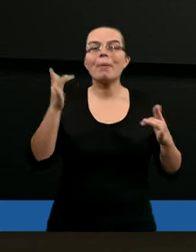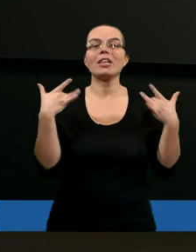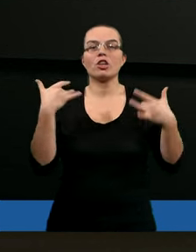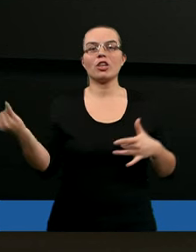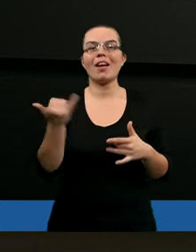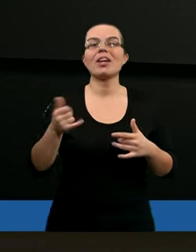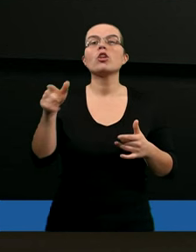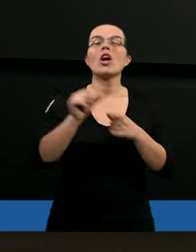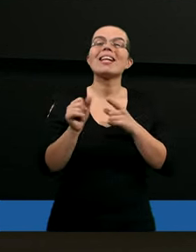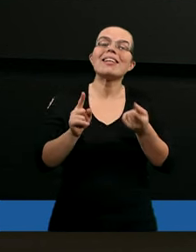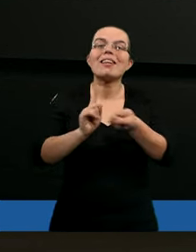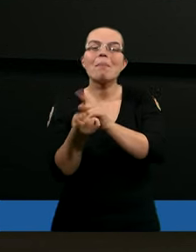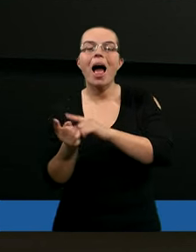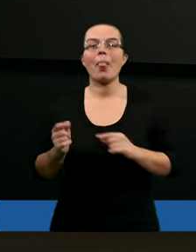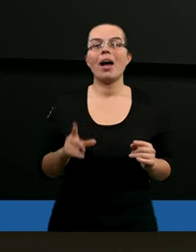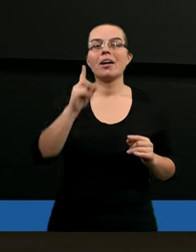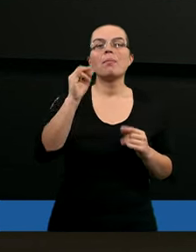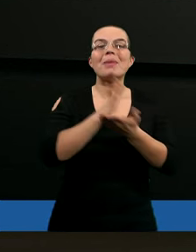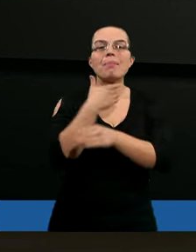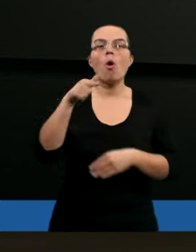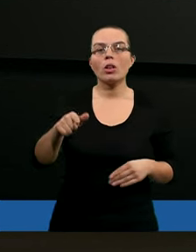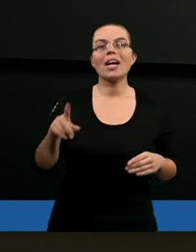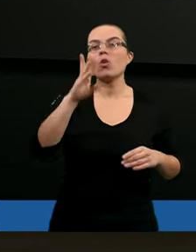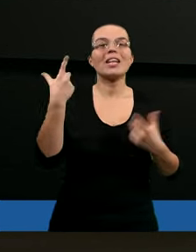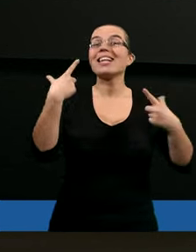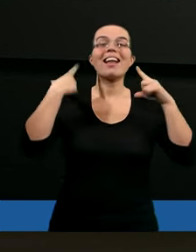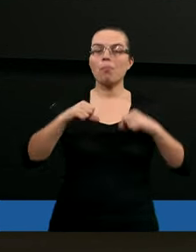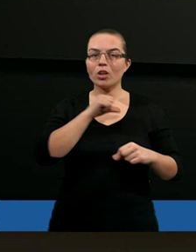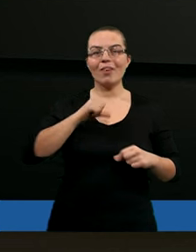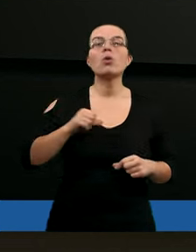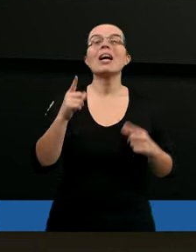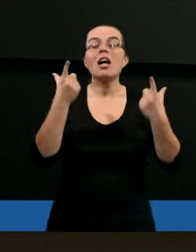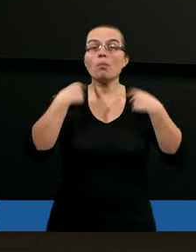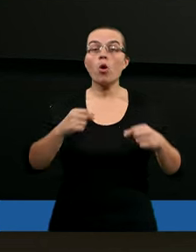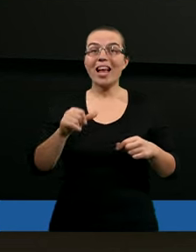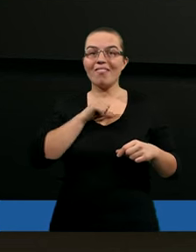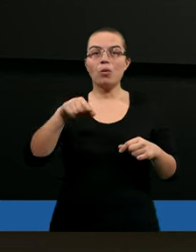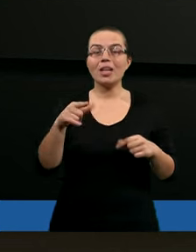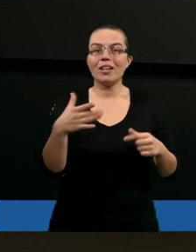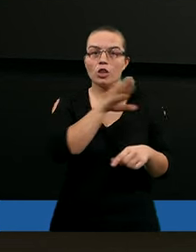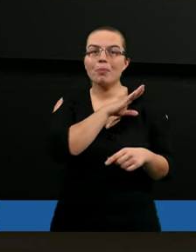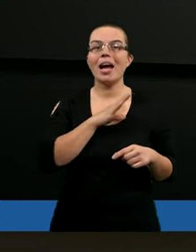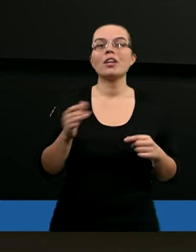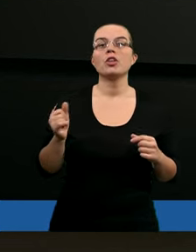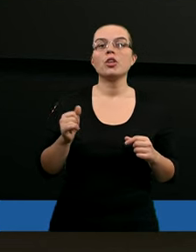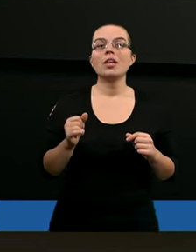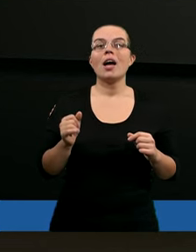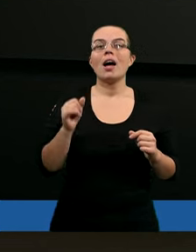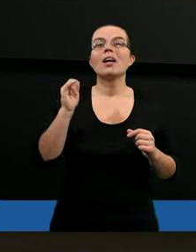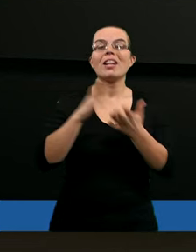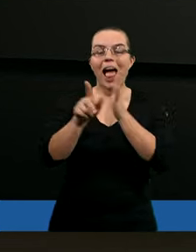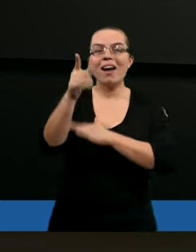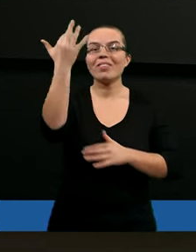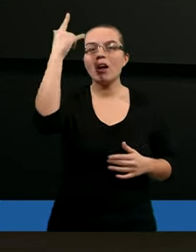jest takie przedprzewrotne, że mimo tego, że spodziewał się śmierci, spodziewał się końca życia, co dla wielu ludzi